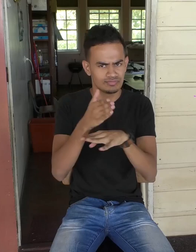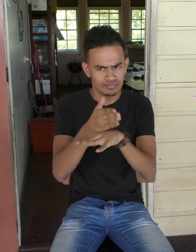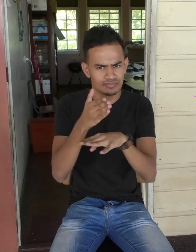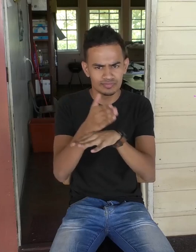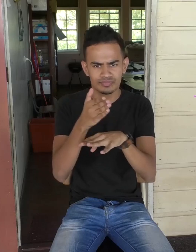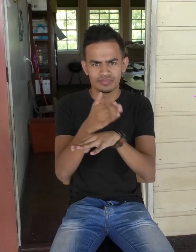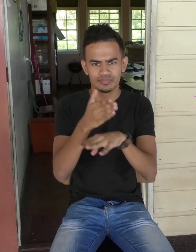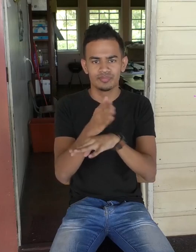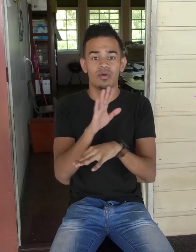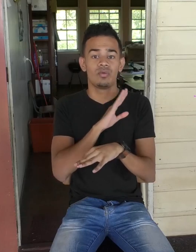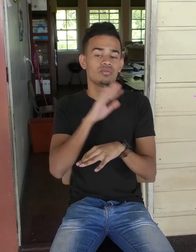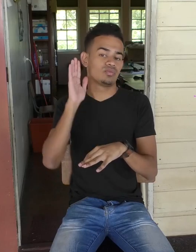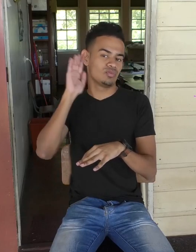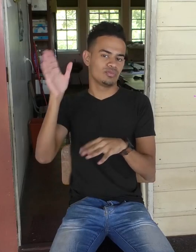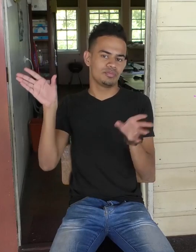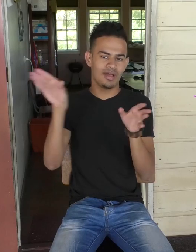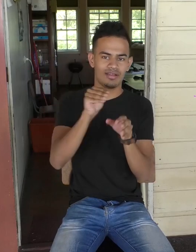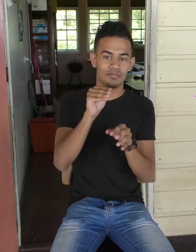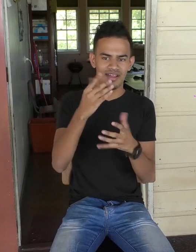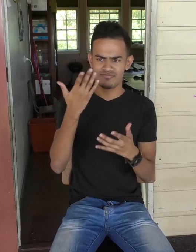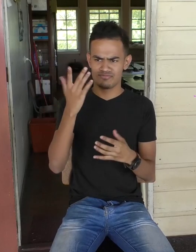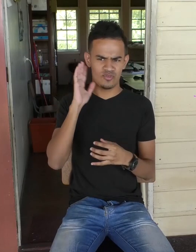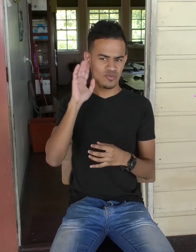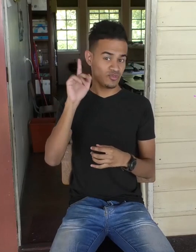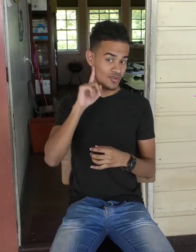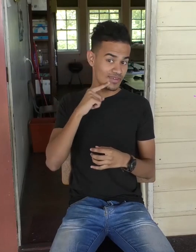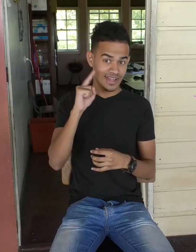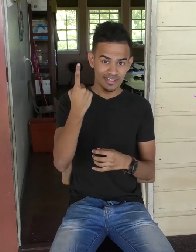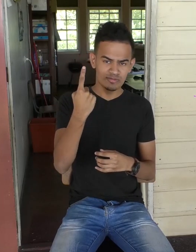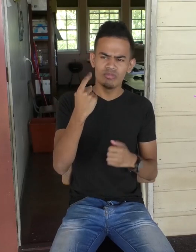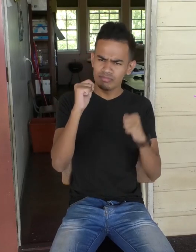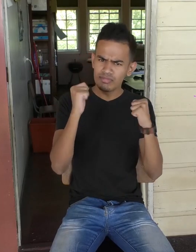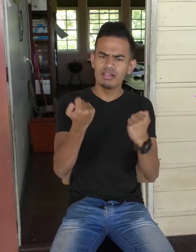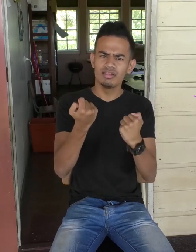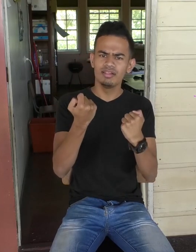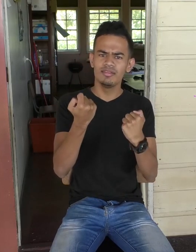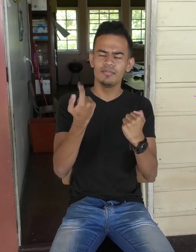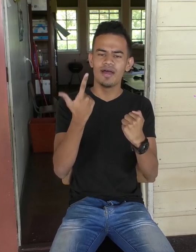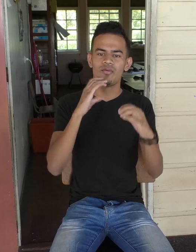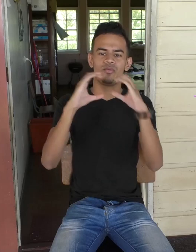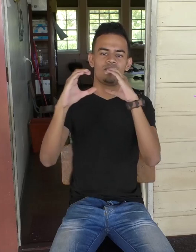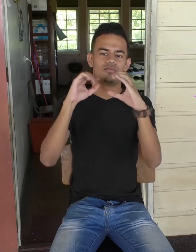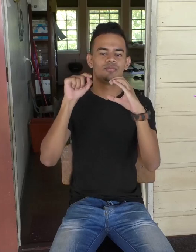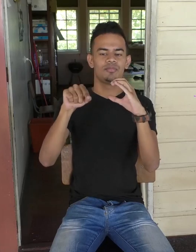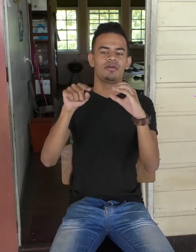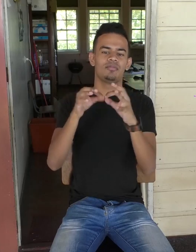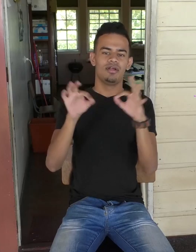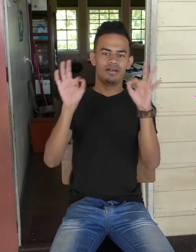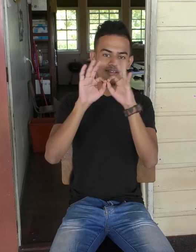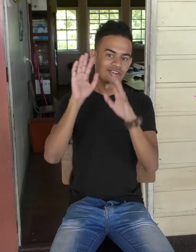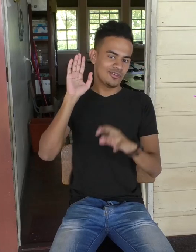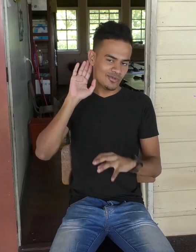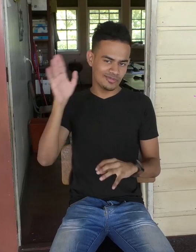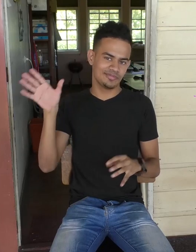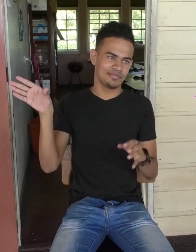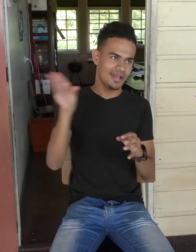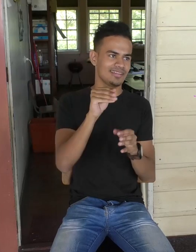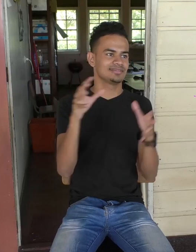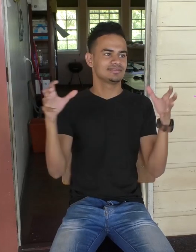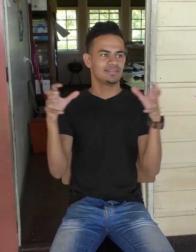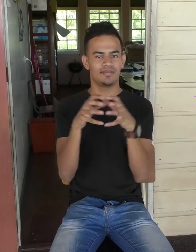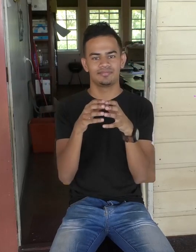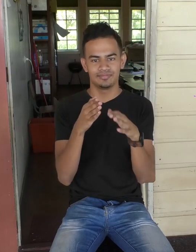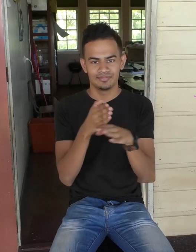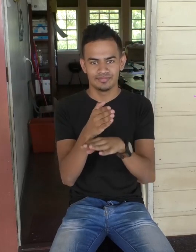is niet gemakkelijk. We moeten nog verder in de toekomst. Horenden moeten erbij, doven moeten erbij. En dan is de